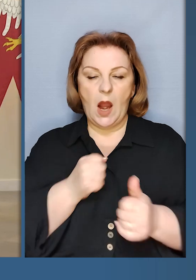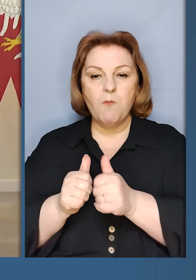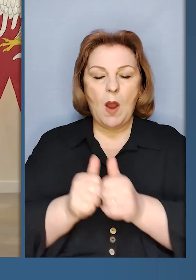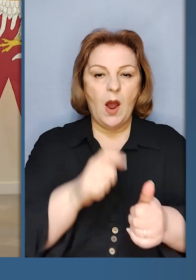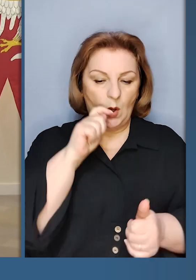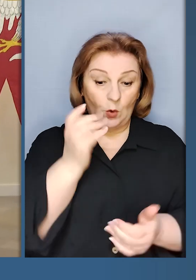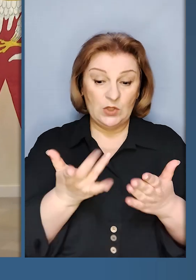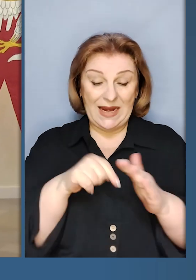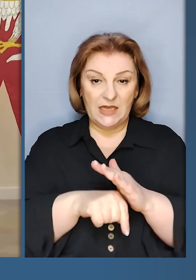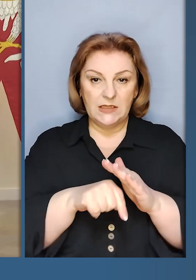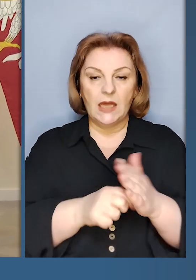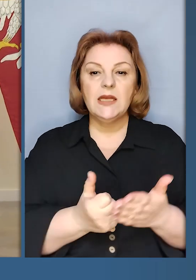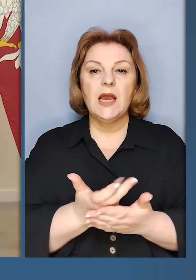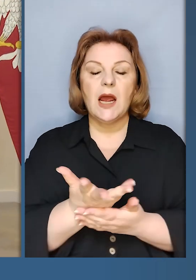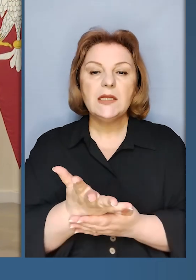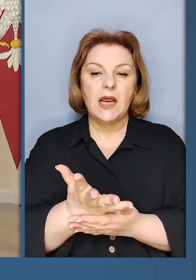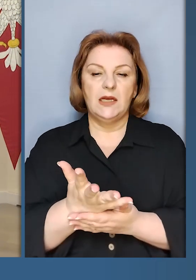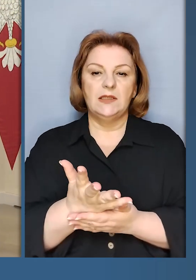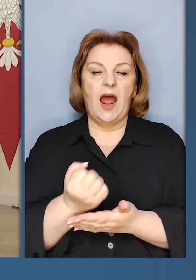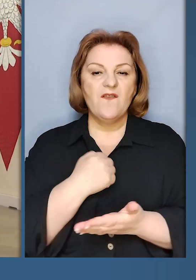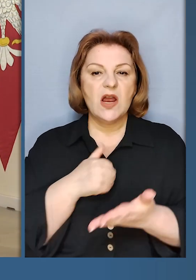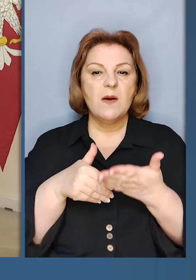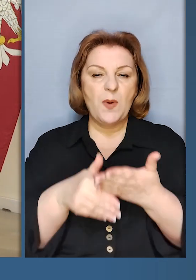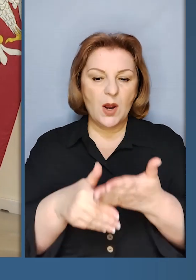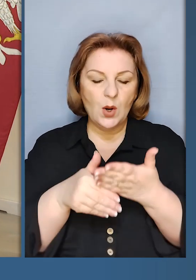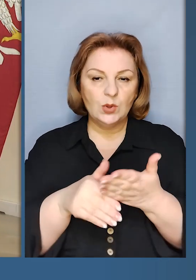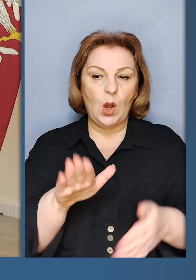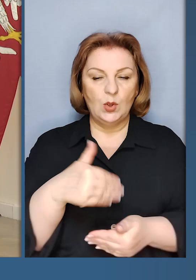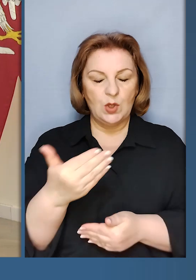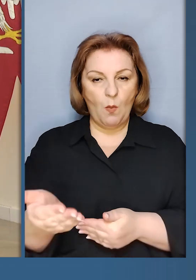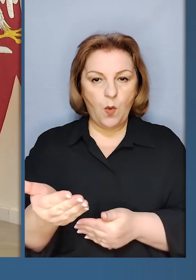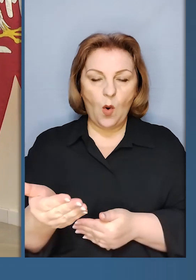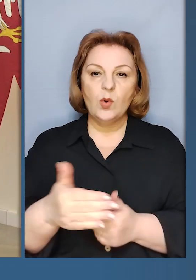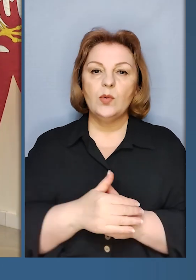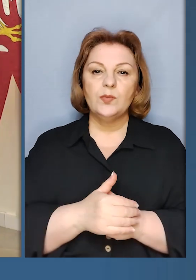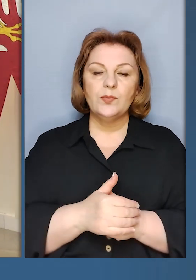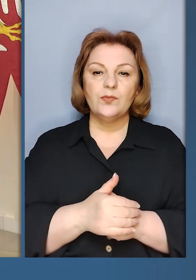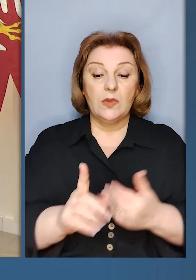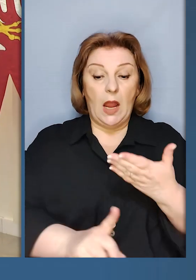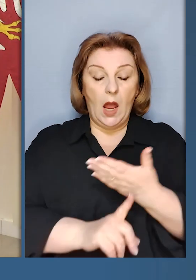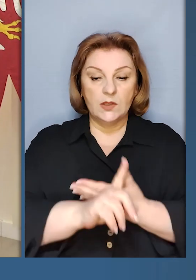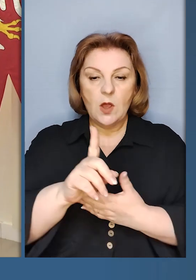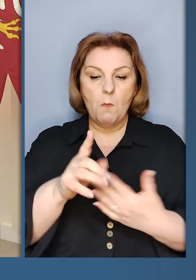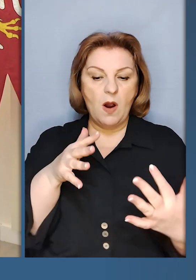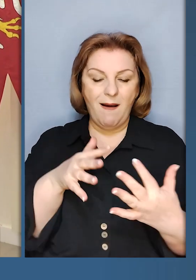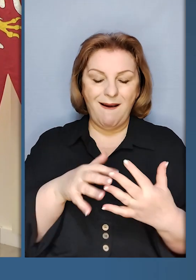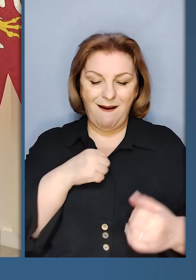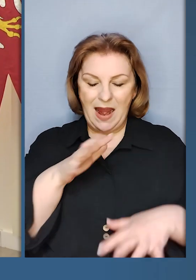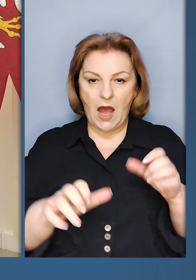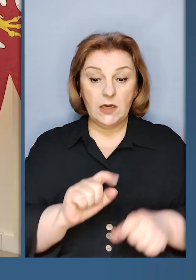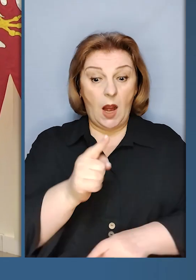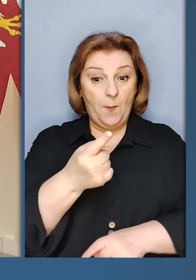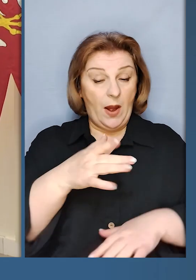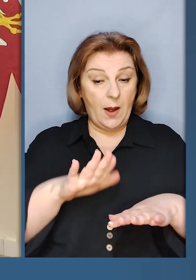України, якщо йдеться про кількість мілітарної підтримки з початку агресії на першому місці